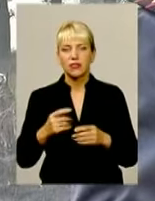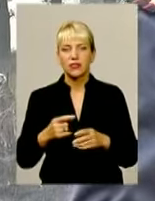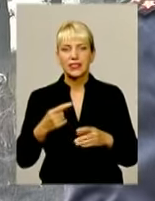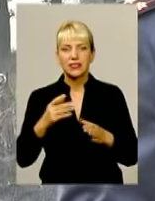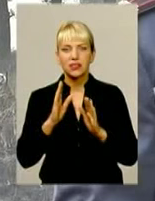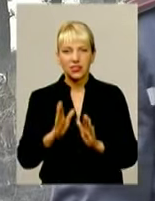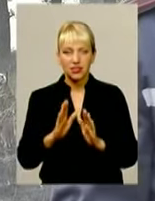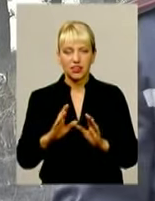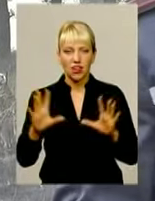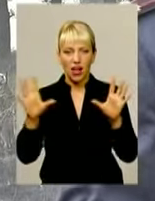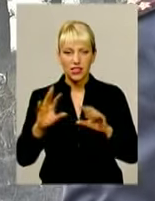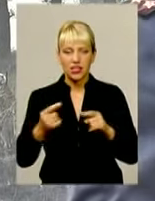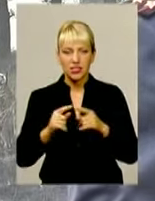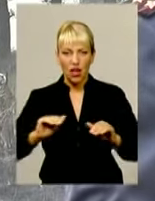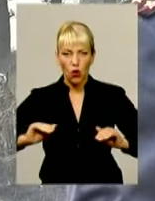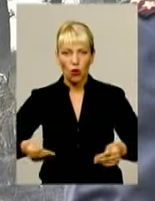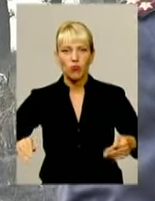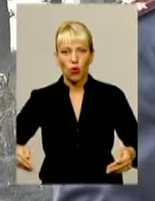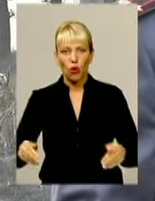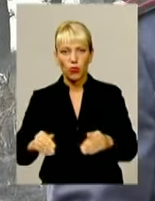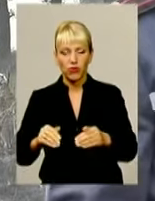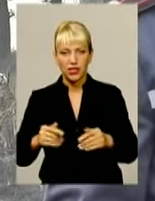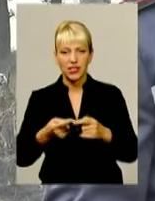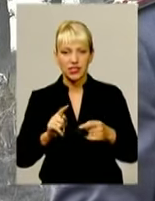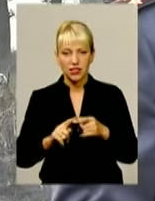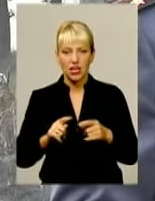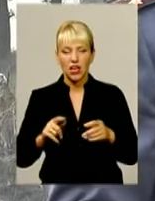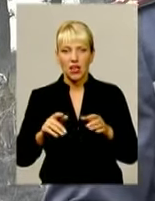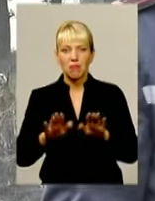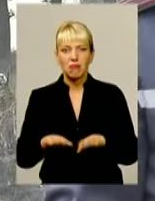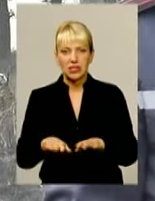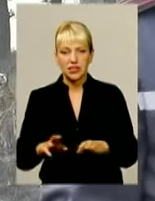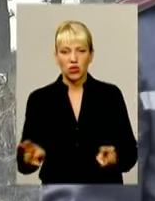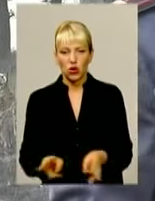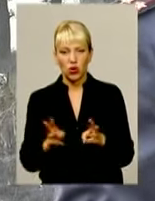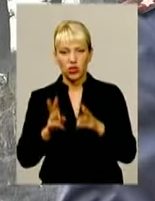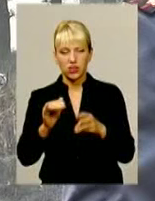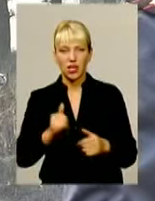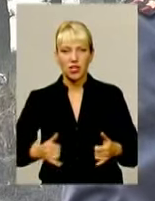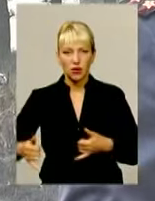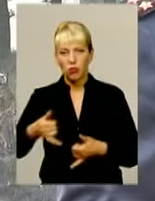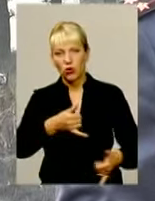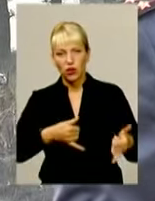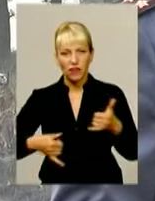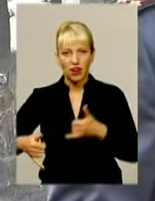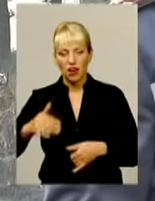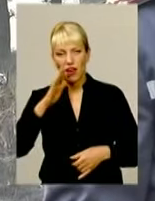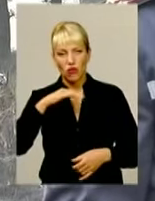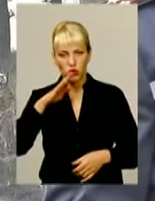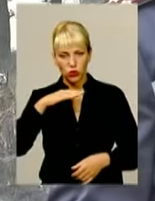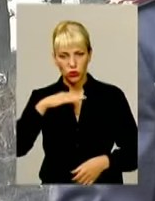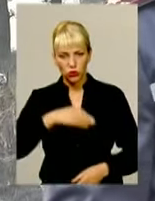гасіння пожежі – це обкопування осередків горіння та проливання великою кількістю води.